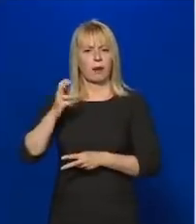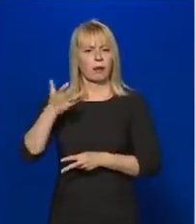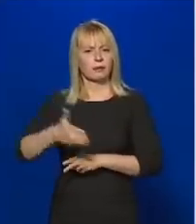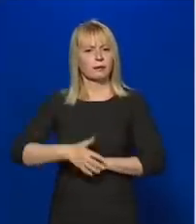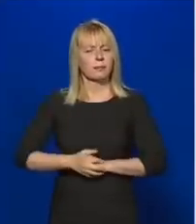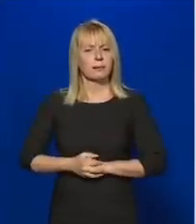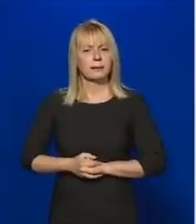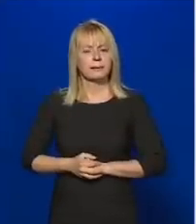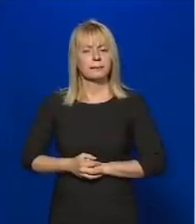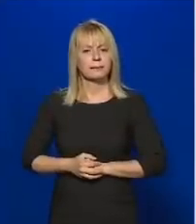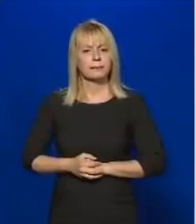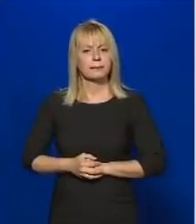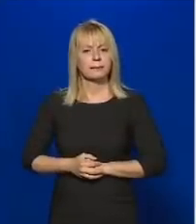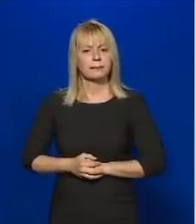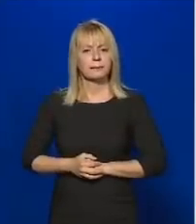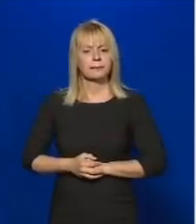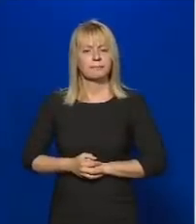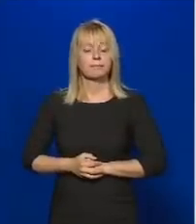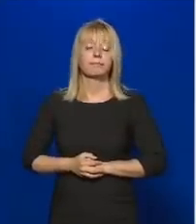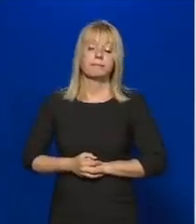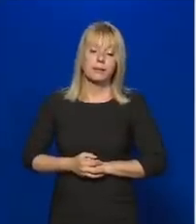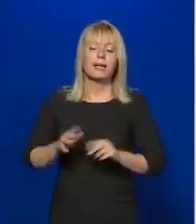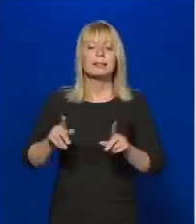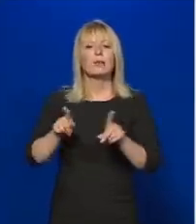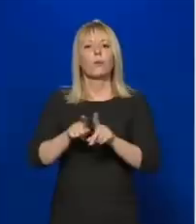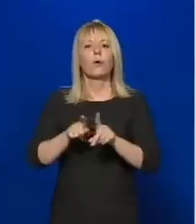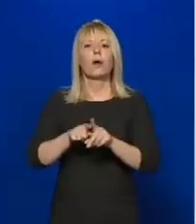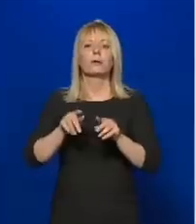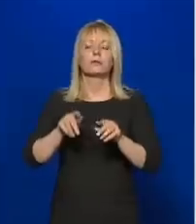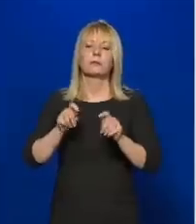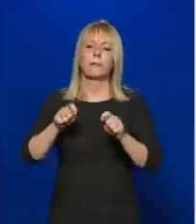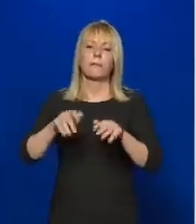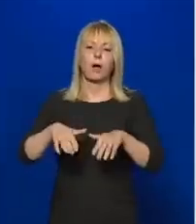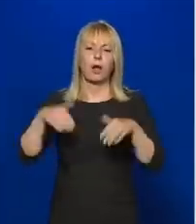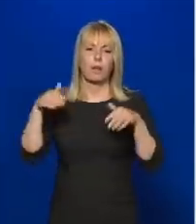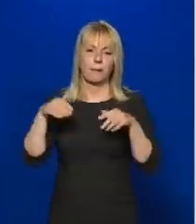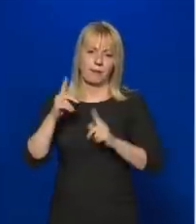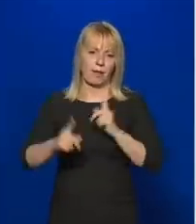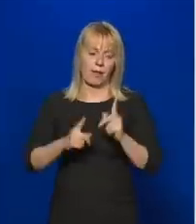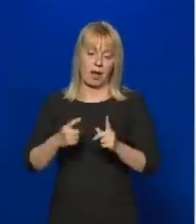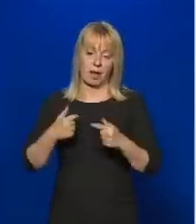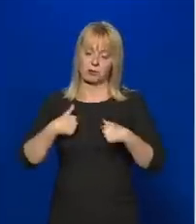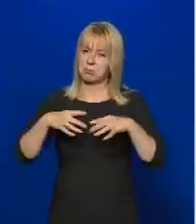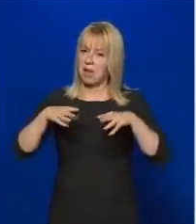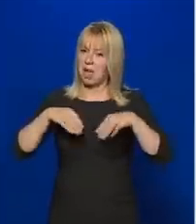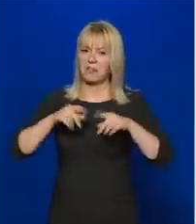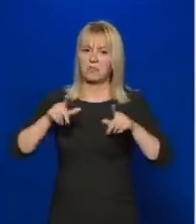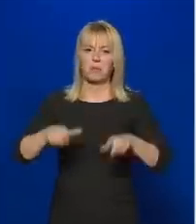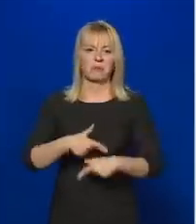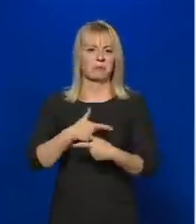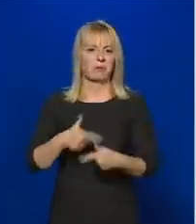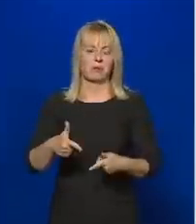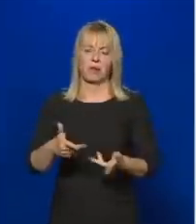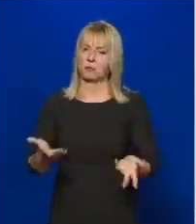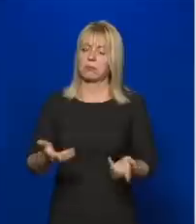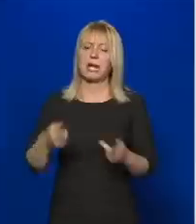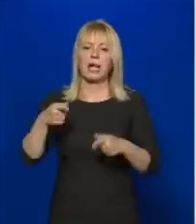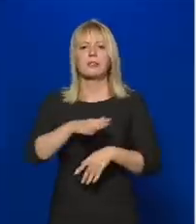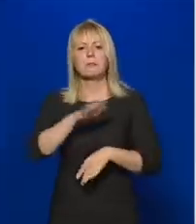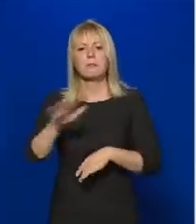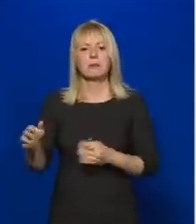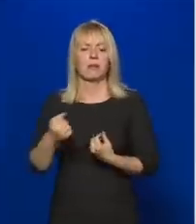Ez egy olyan parlamenti eljárás, amit mi elfogadhatatlanak tartunk, és minden demokratikus